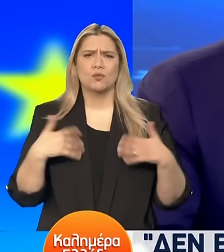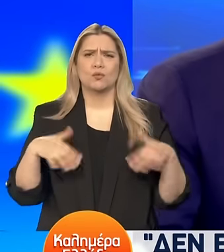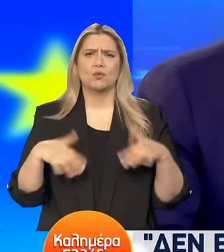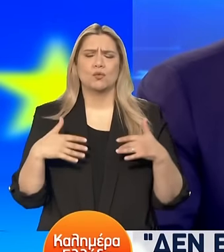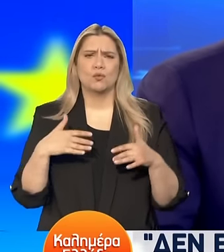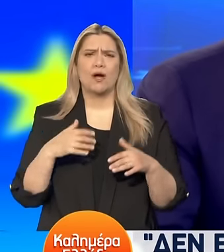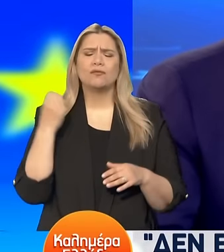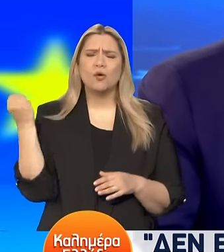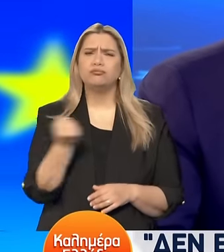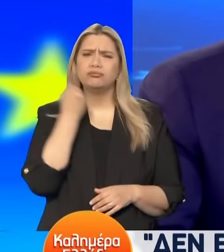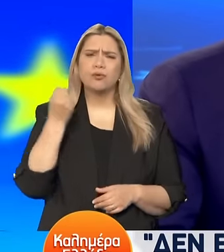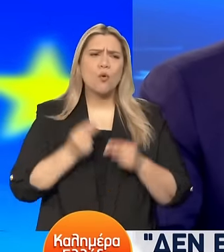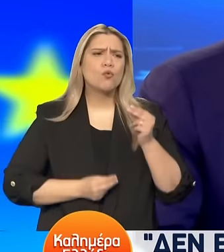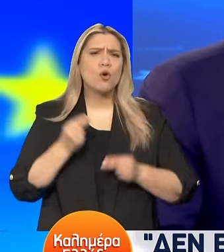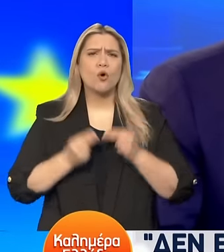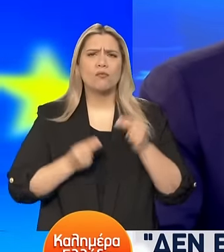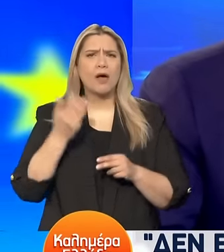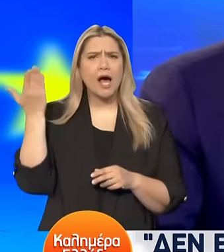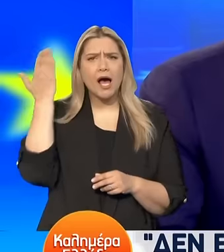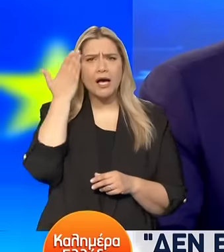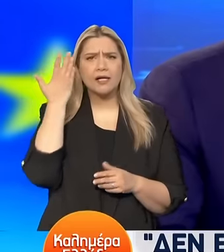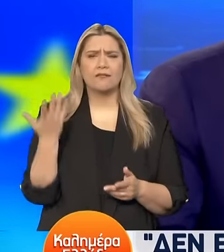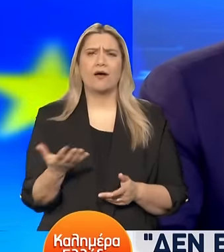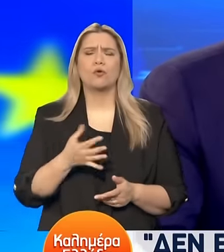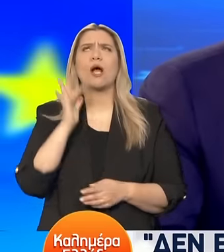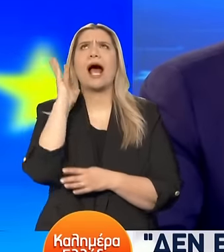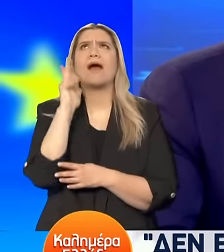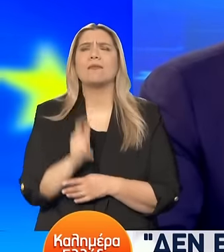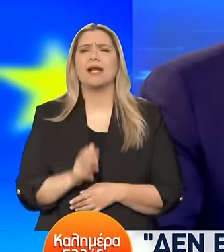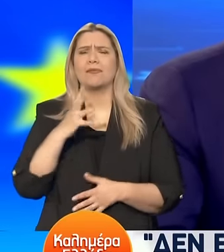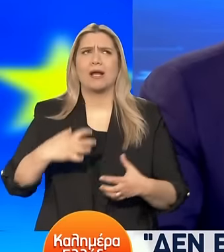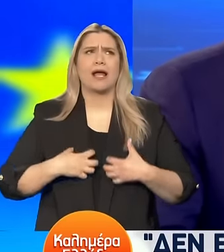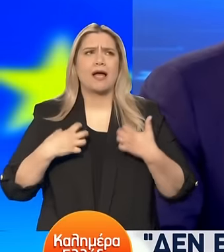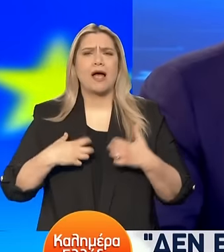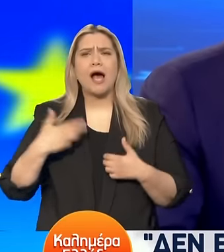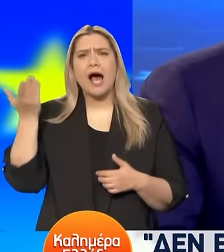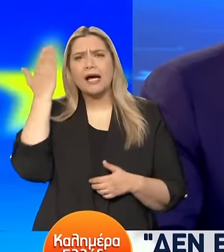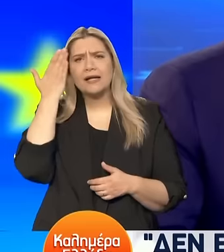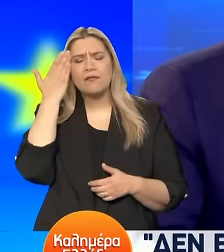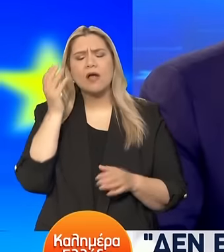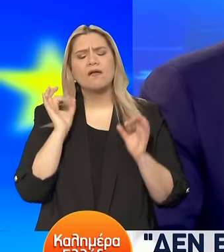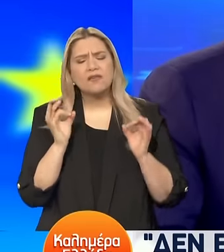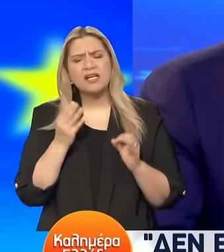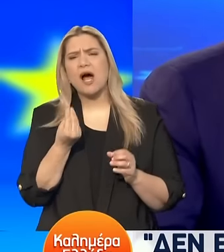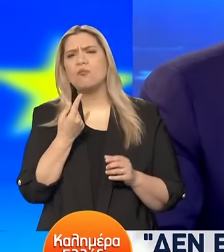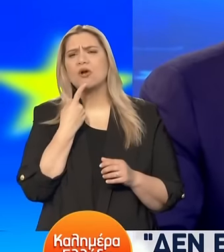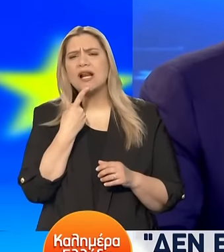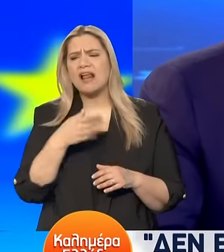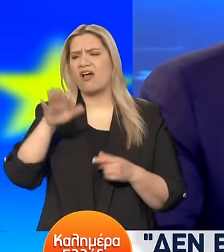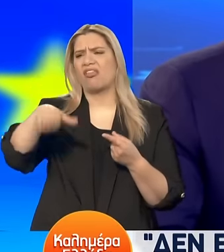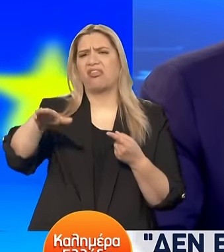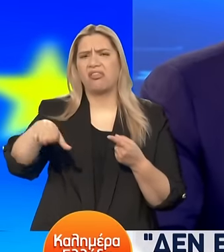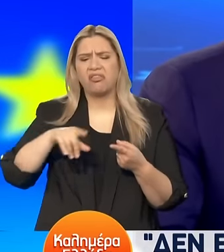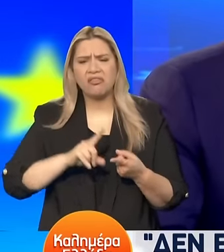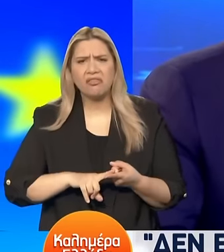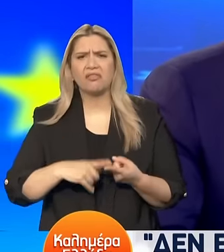βραχνάς ο καθημερινός των Ελλήνων. Και παρά το γεγονός ότι κάποιοι θεωρούν ότι η χώρα είναι μπανανία και ότι πουλάνε πιο ακριβά τα προϊόντα τους